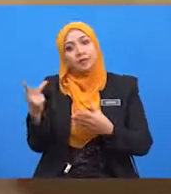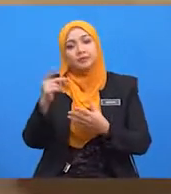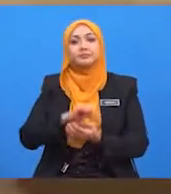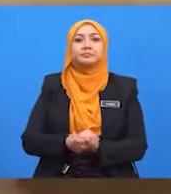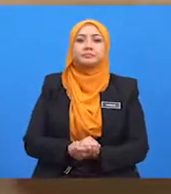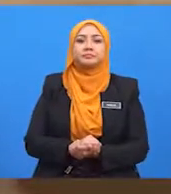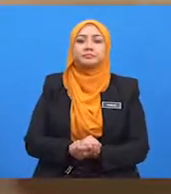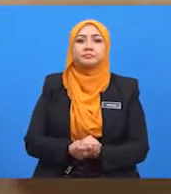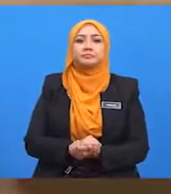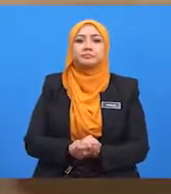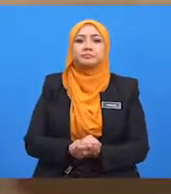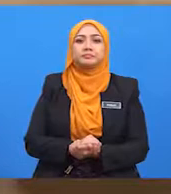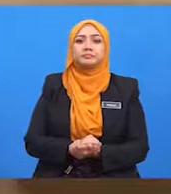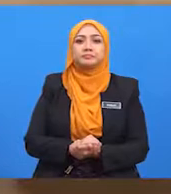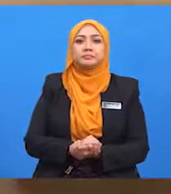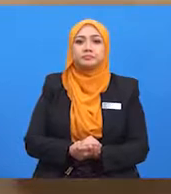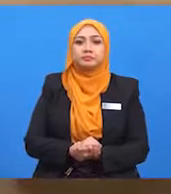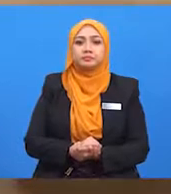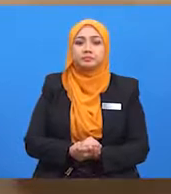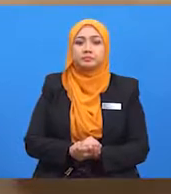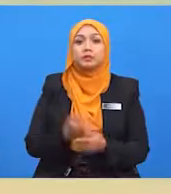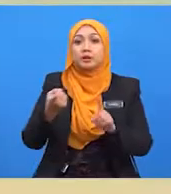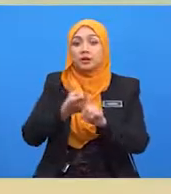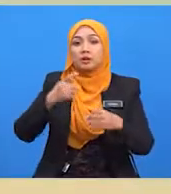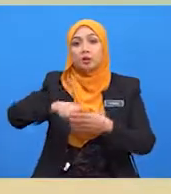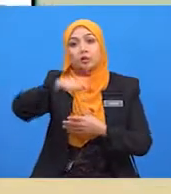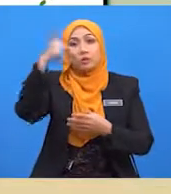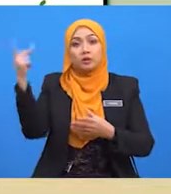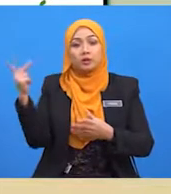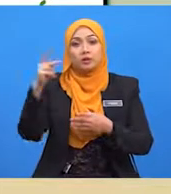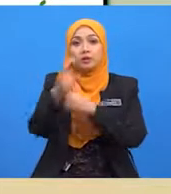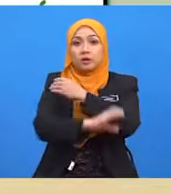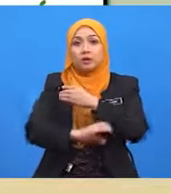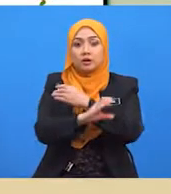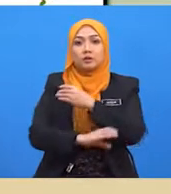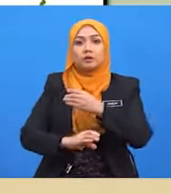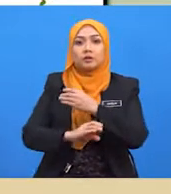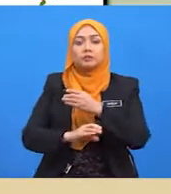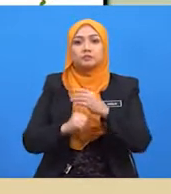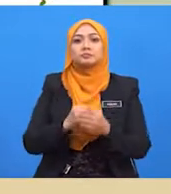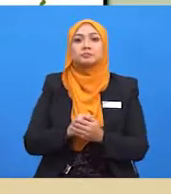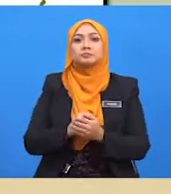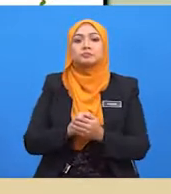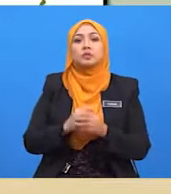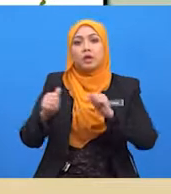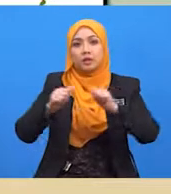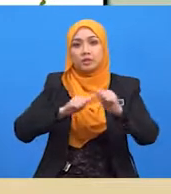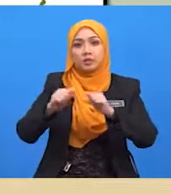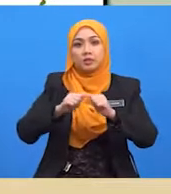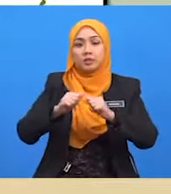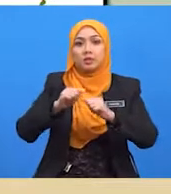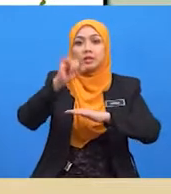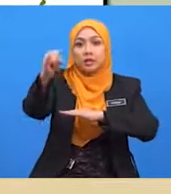Perdagangan antarabangsa Sebenarnya pelajar, perdagangan antarabangsa melibatkan aktiviti import